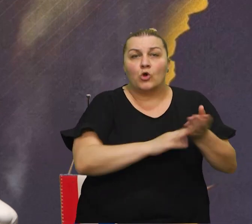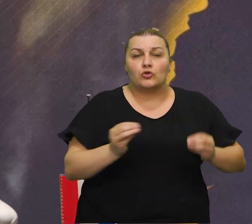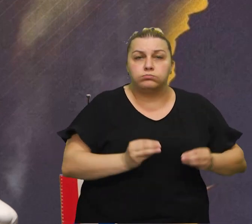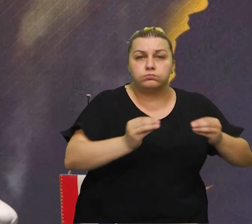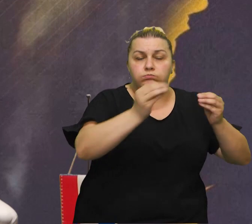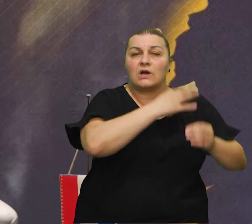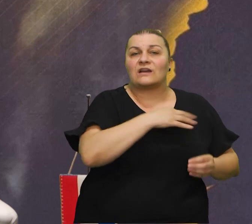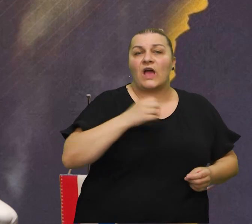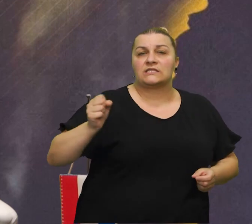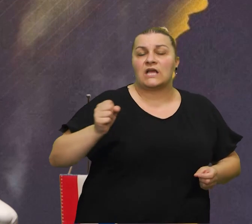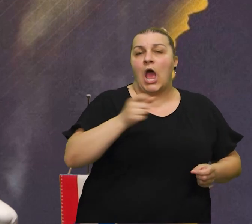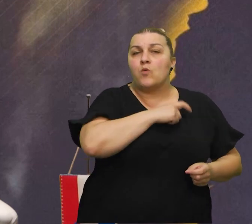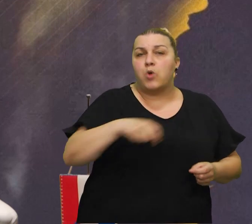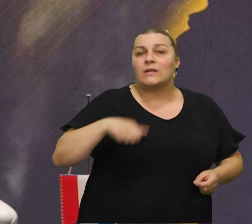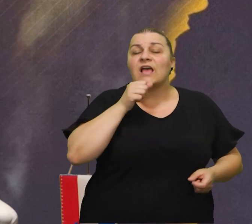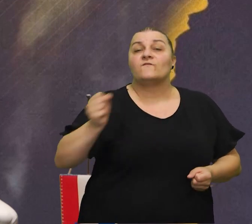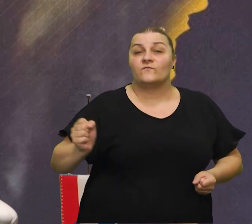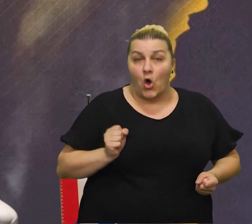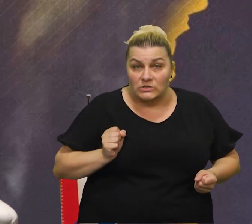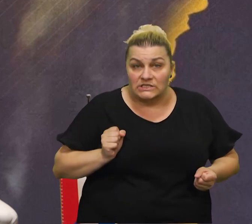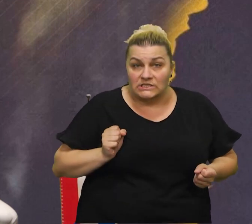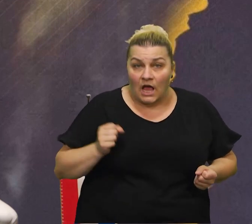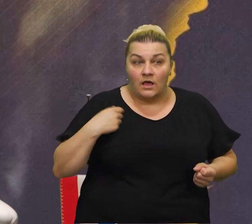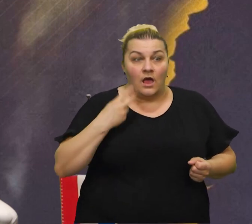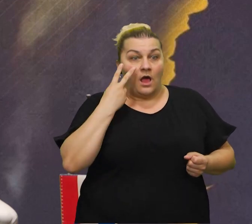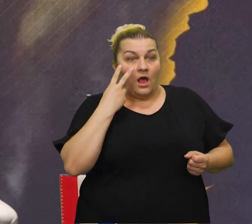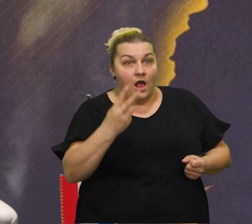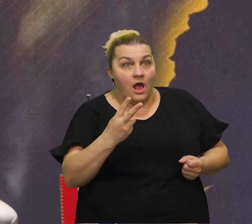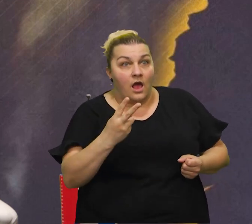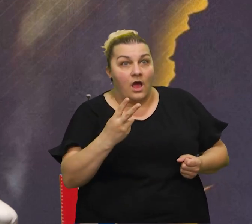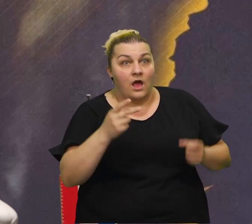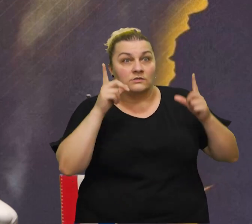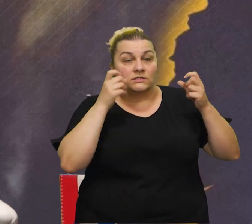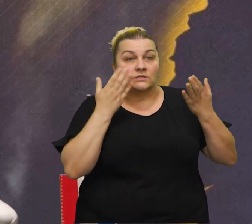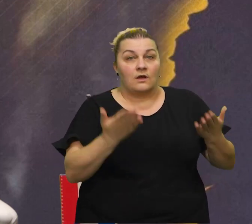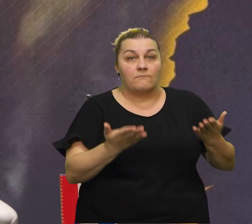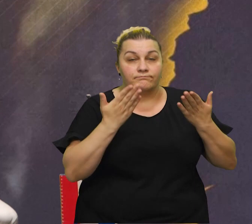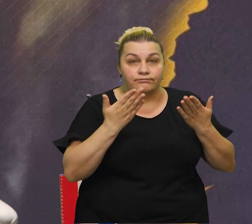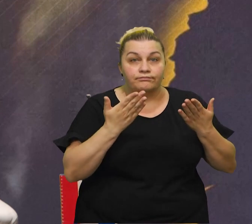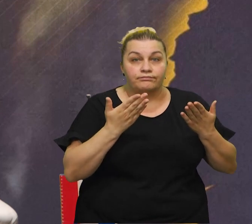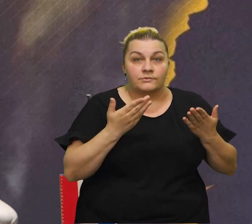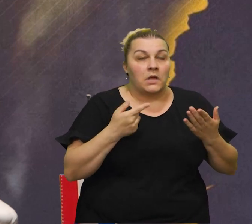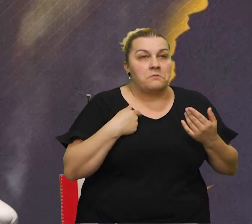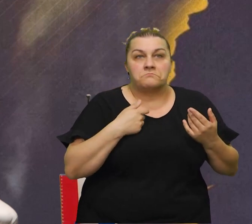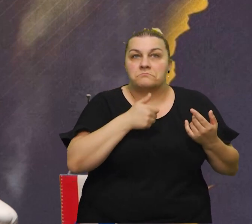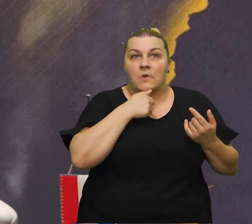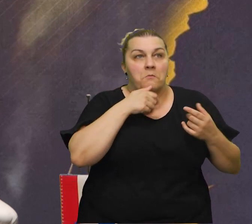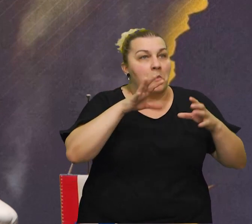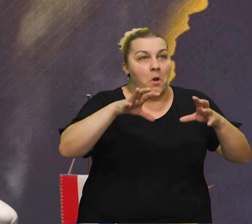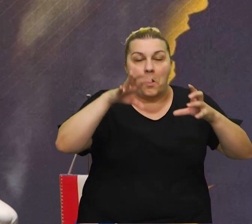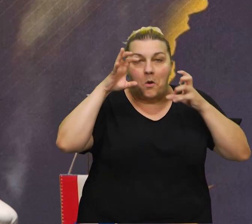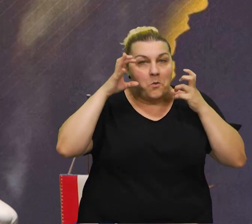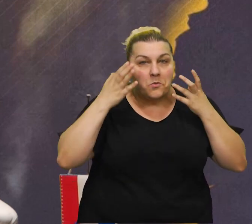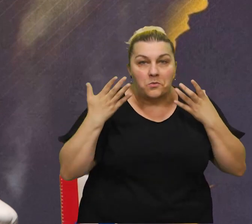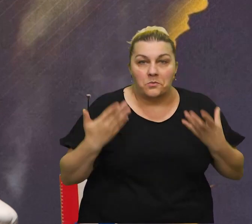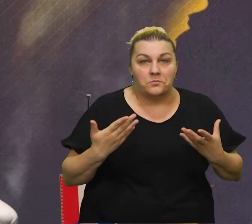hrvatska vojska, hrvatska policija i gledajući te slike, bih su kao nestvane. Znači,